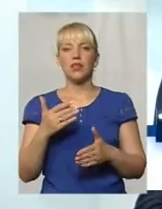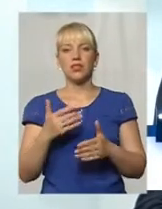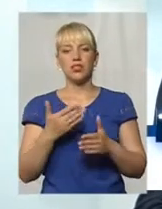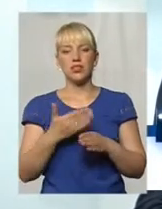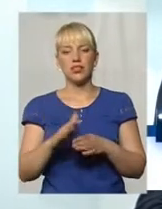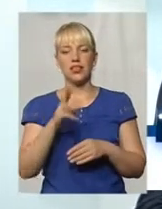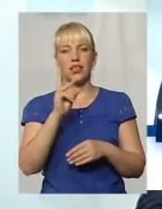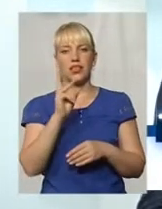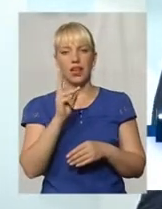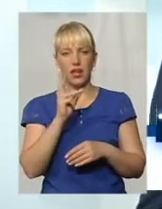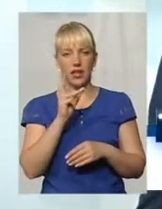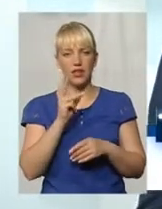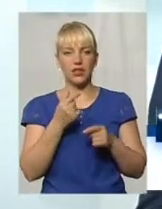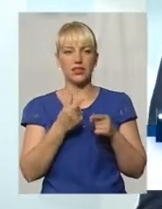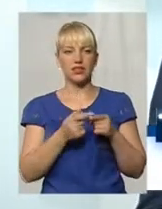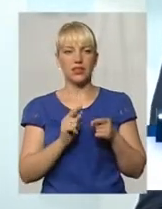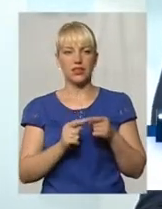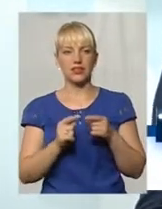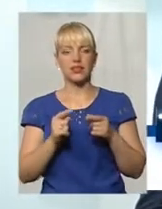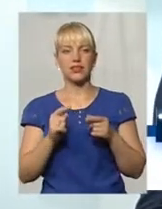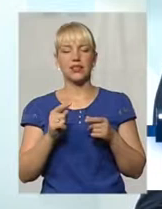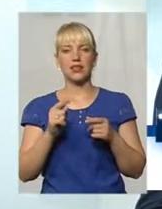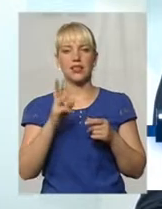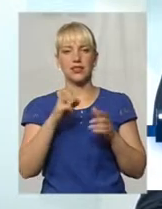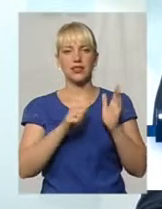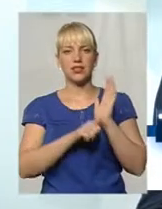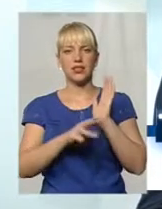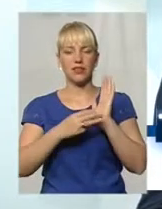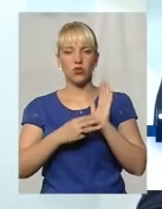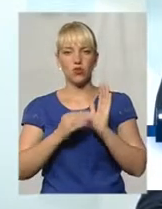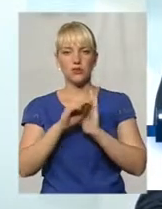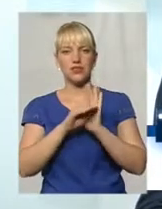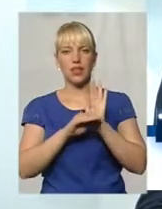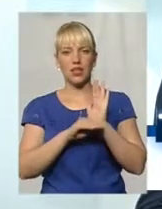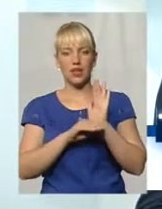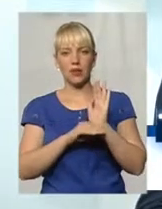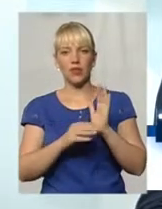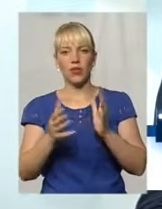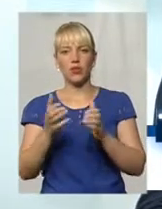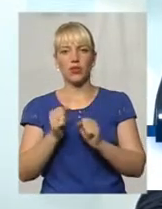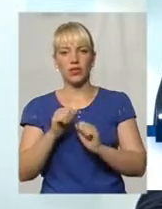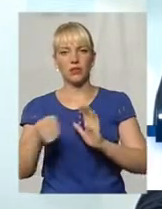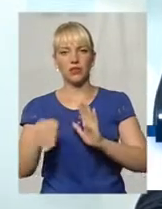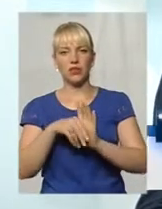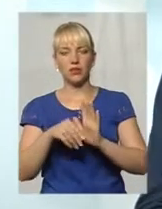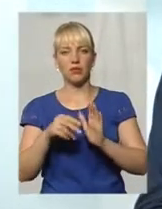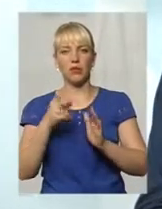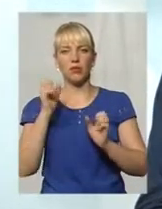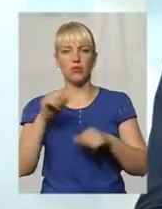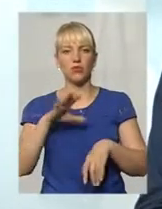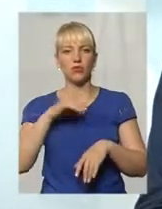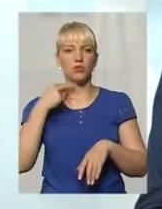третя, скажімо, такої статті, як 368, неудерження непромірної вигуди, передбачає позбавлення